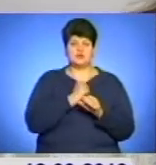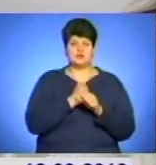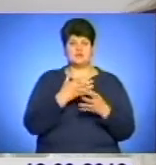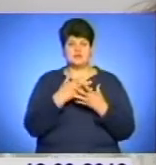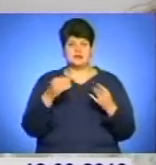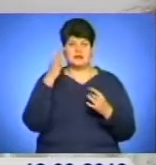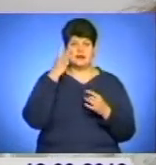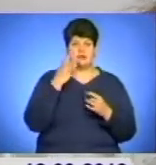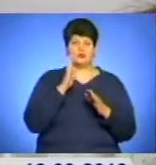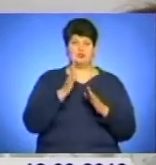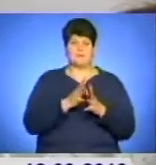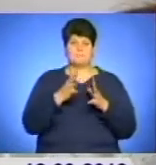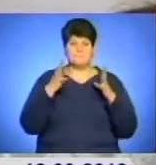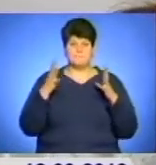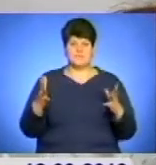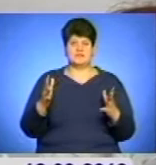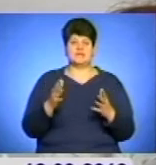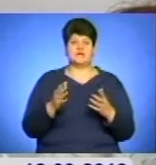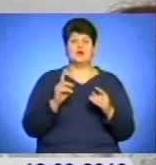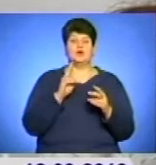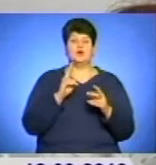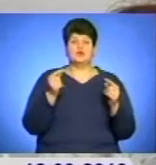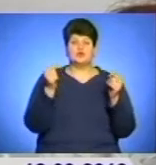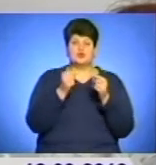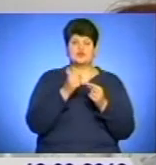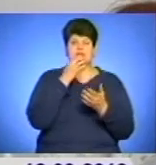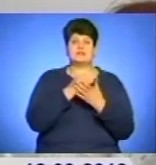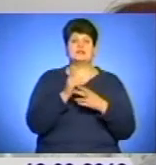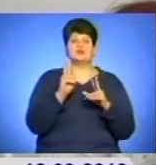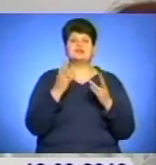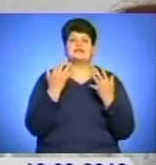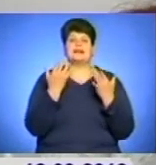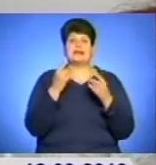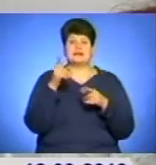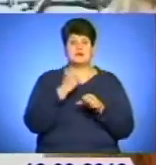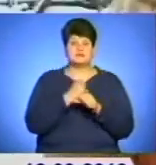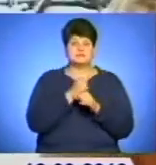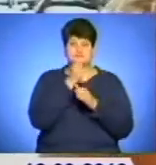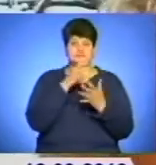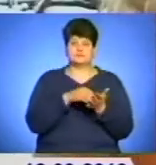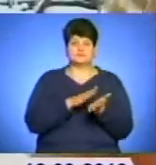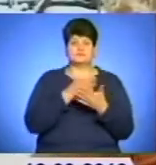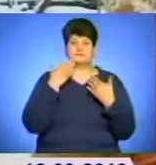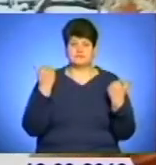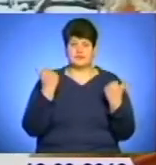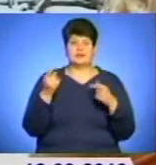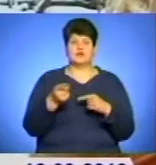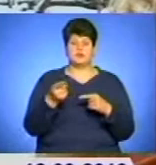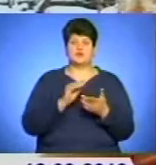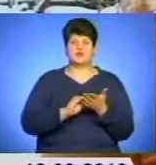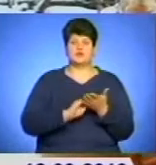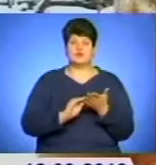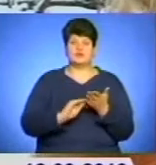можливо, кількість тих людей більша. Звичайно, що ніхто не може назвати сьогодні таку цифру, тому що ніде вона десь не обліковується. Тернопільська журналістка Віра